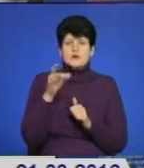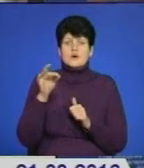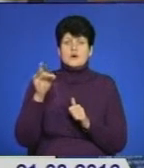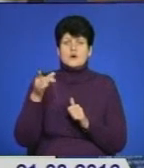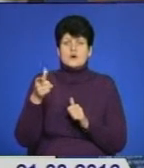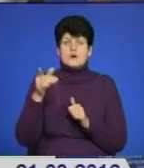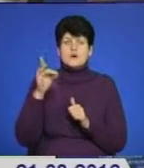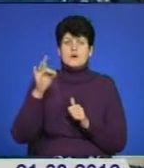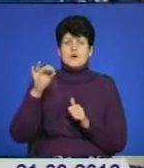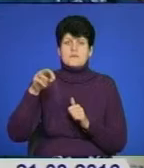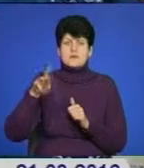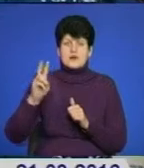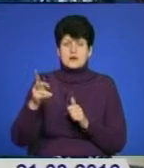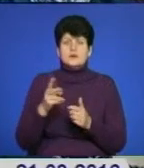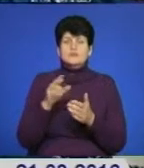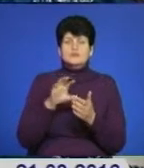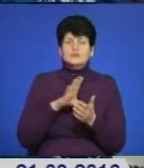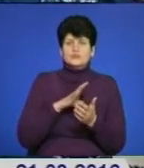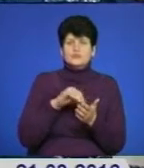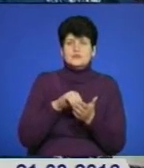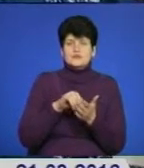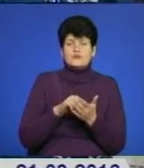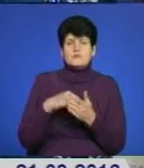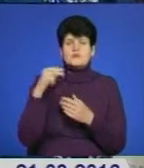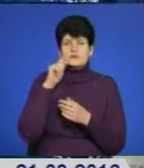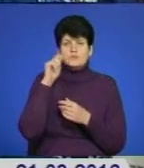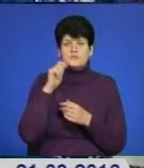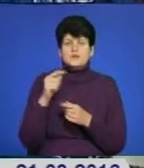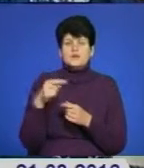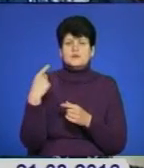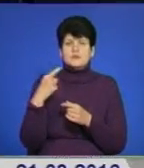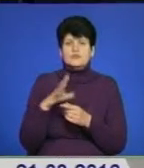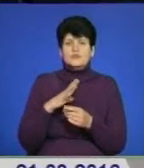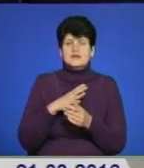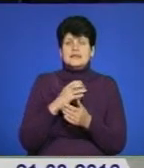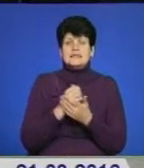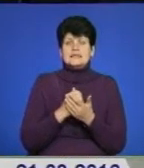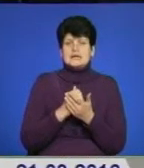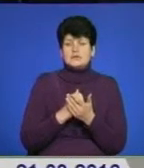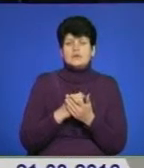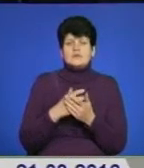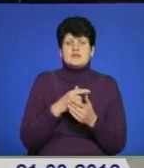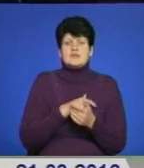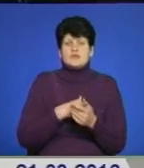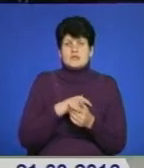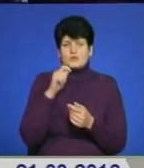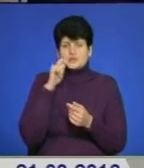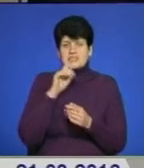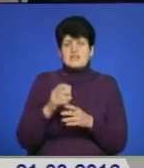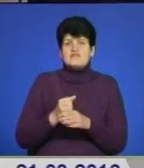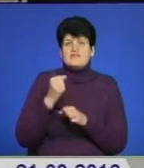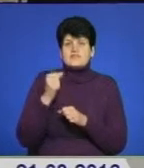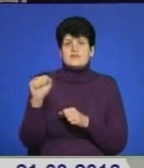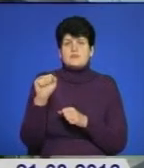представником президента України в Тернопільській області, кандидатом у народні депутати України, висунутий виборцями в Теребовлянському